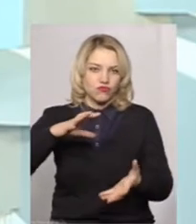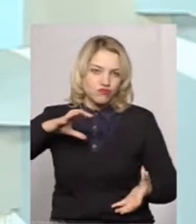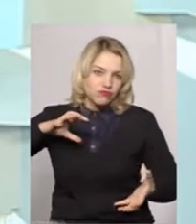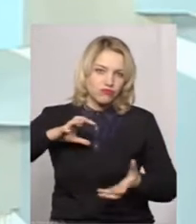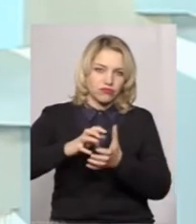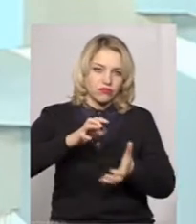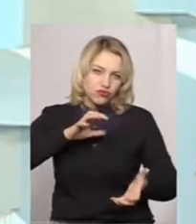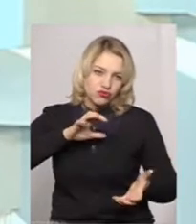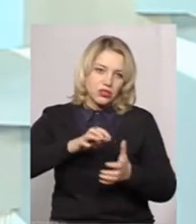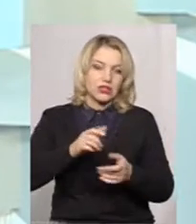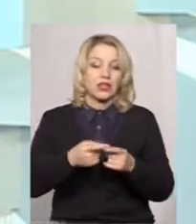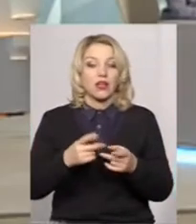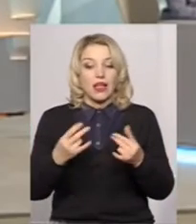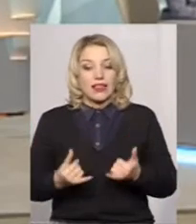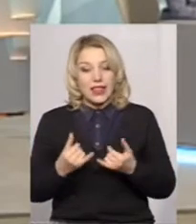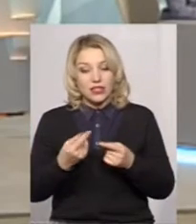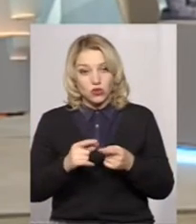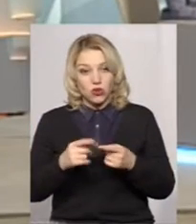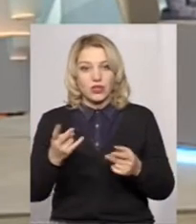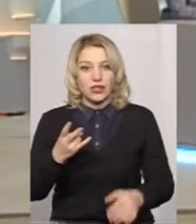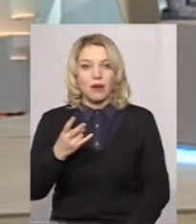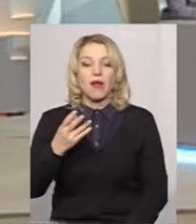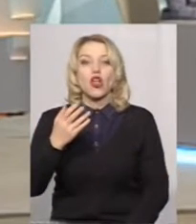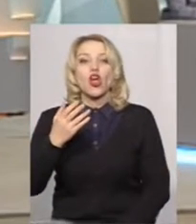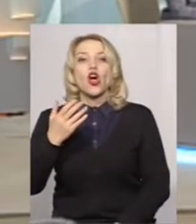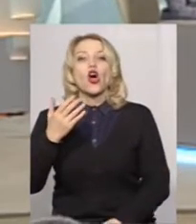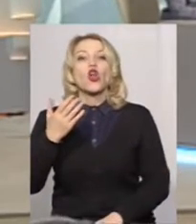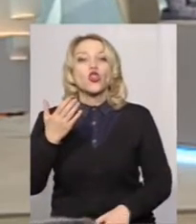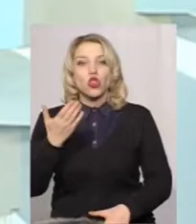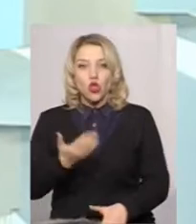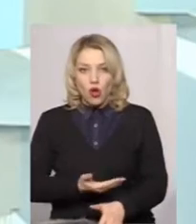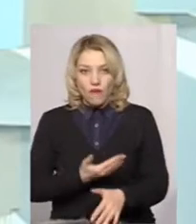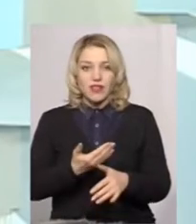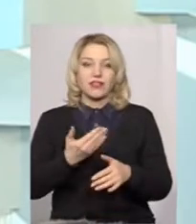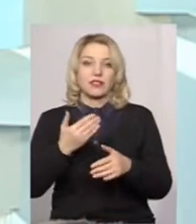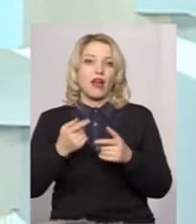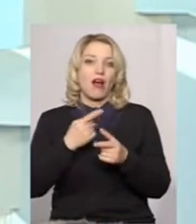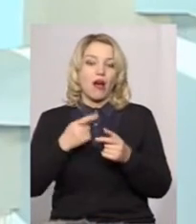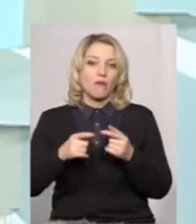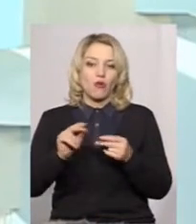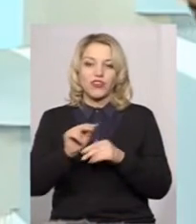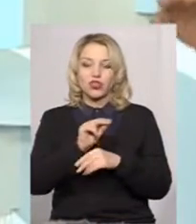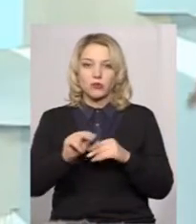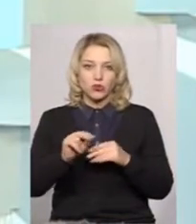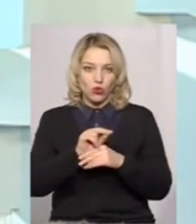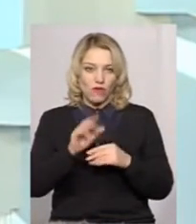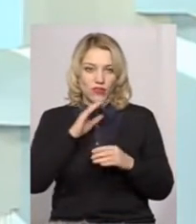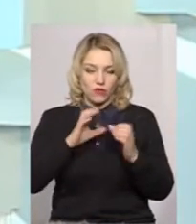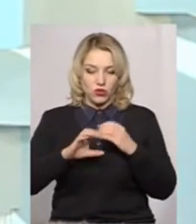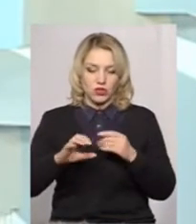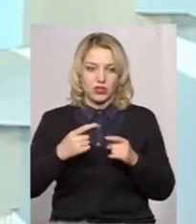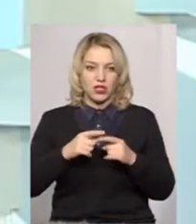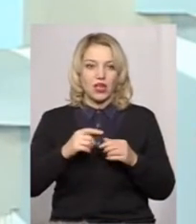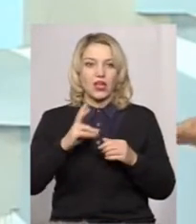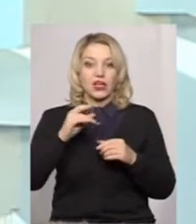водогінь. Для цього потрібен новий або відремонтований якісний водогінь. Тому що виставляється, наприклад, дві атмосфери, в кінцевих точках